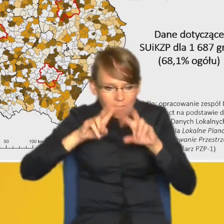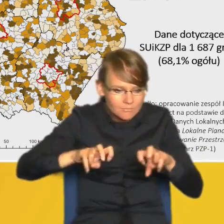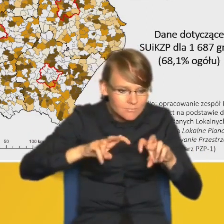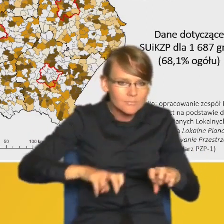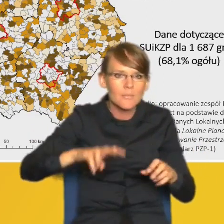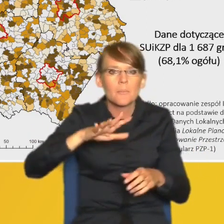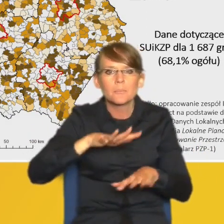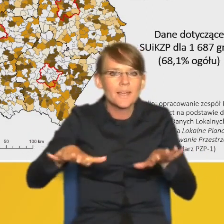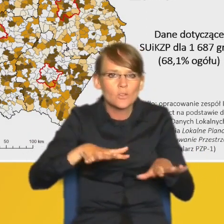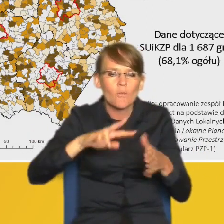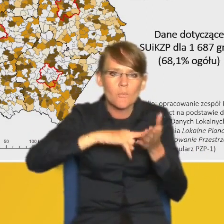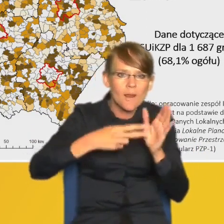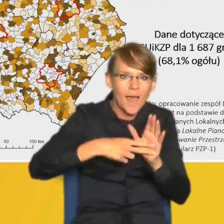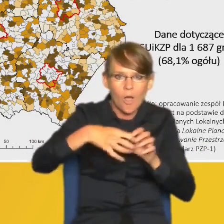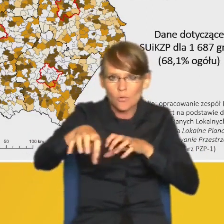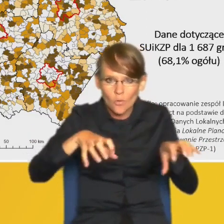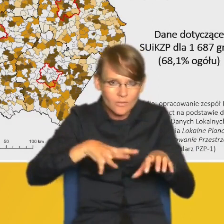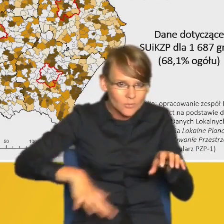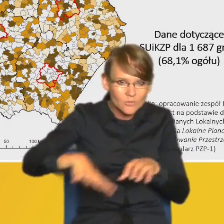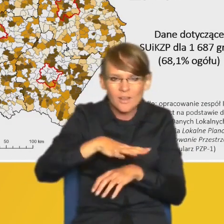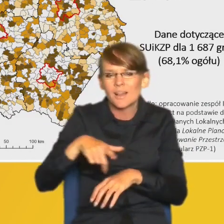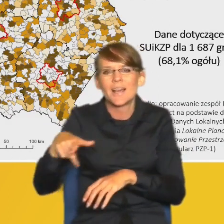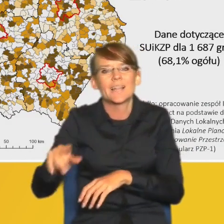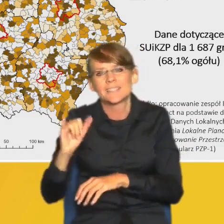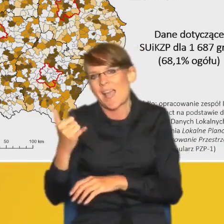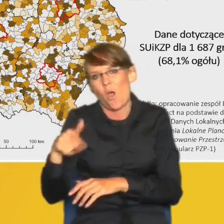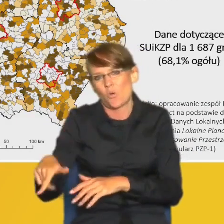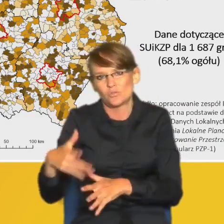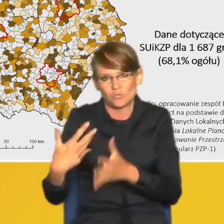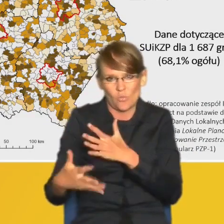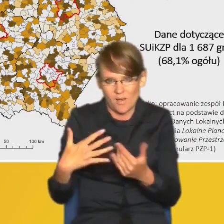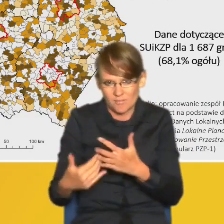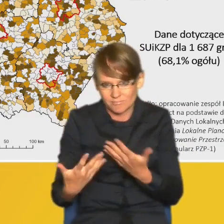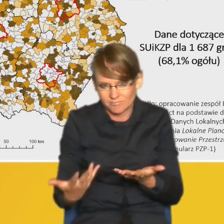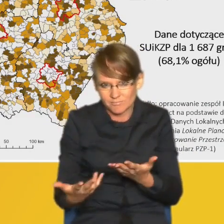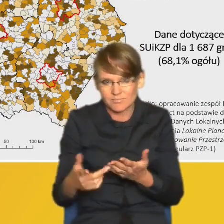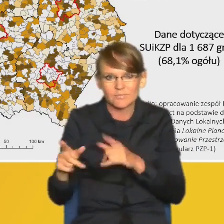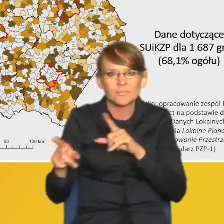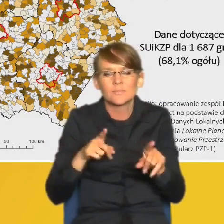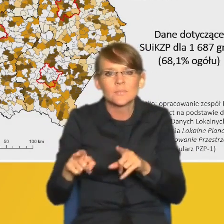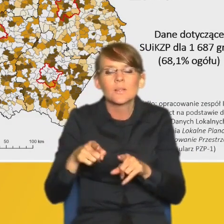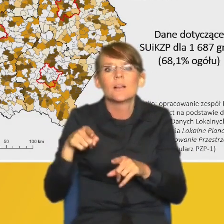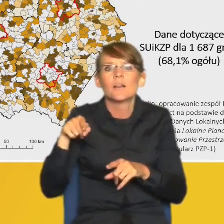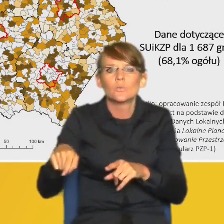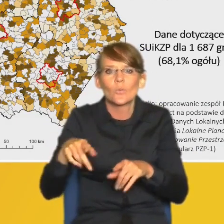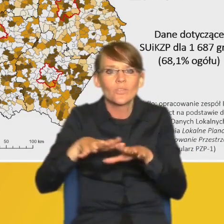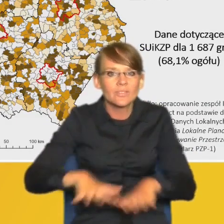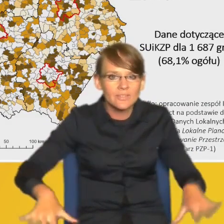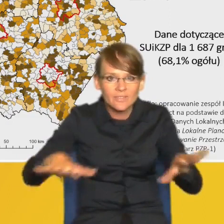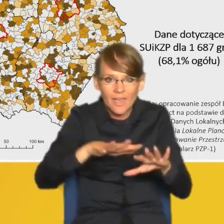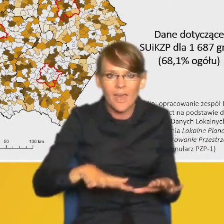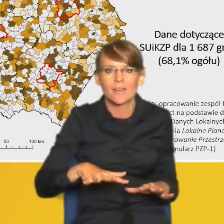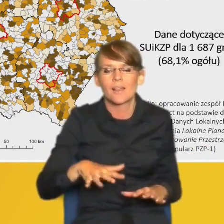przestrzennego cechują się niską jakością. Niską jakością to znaczy nadpodarzą terenów przeznaczonych pod